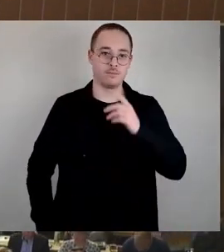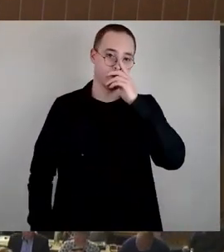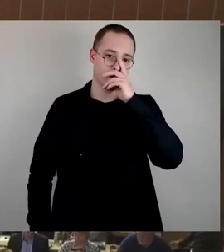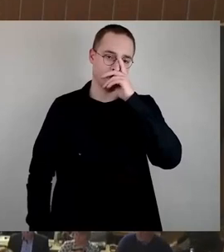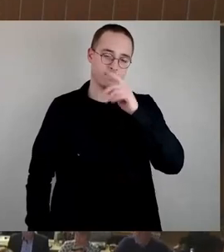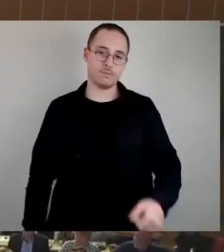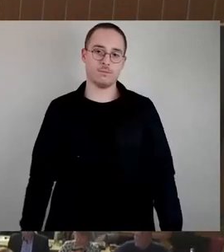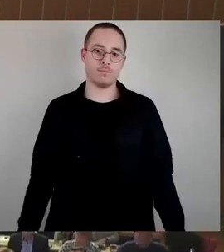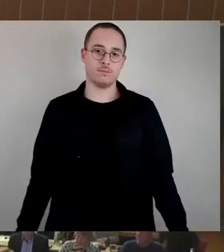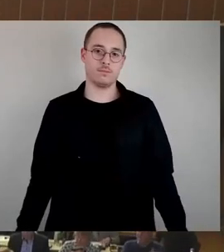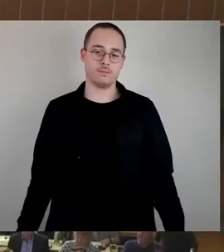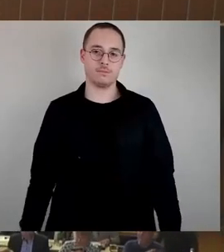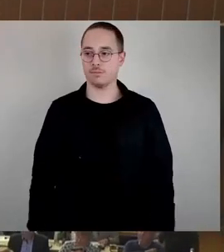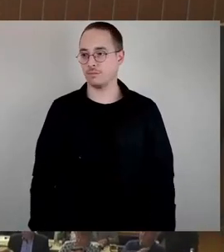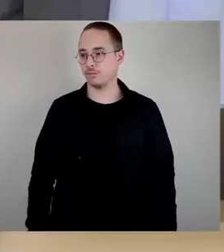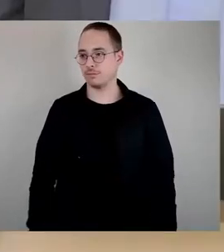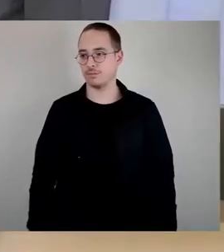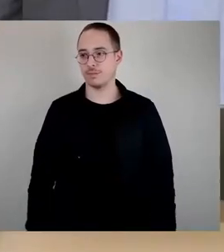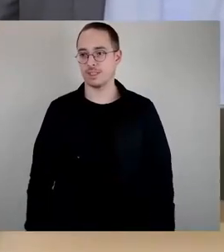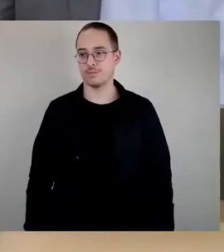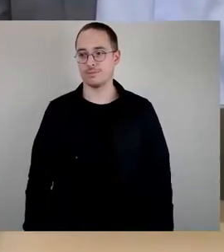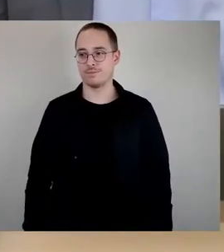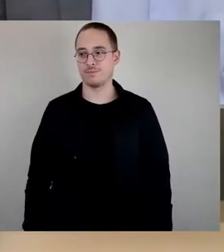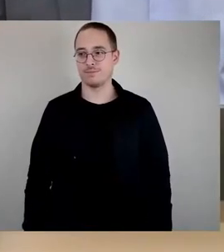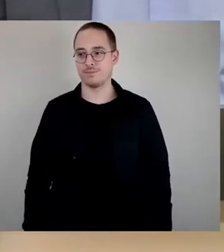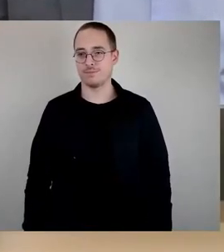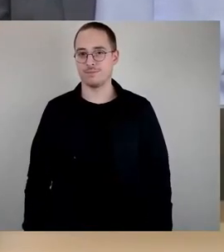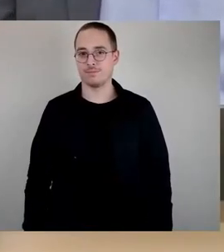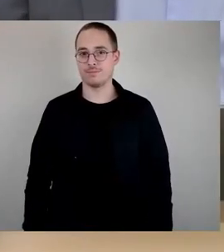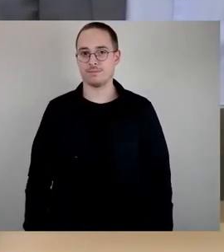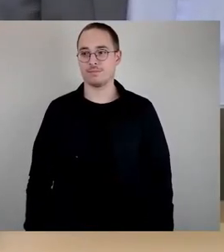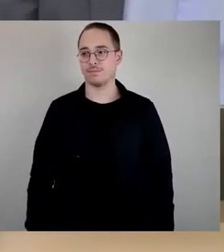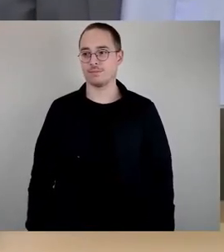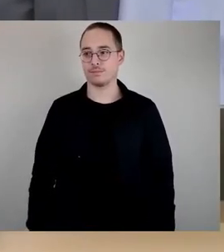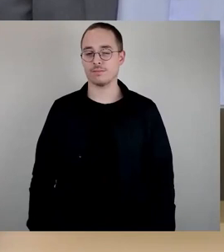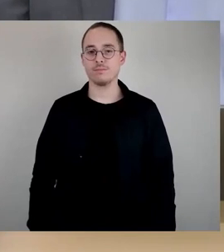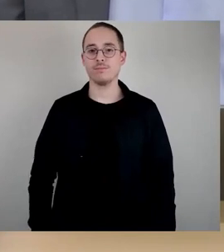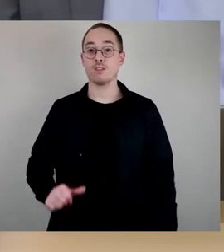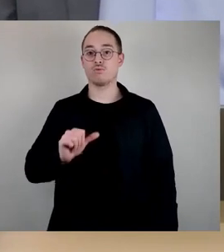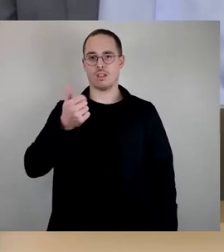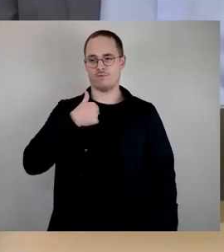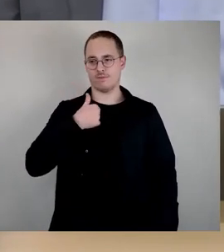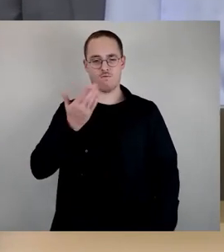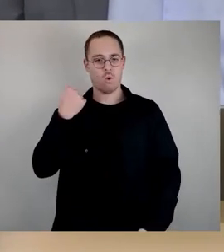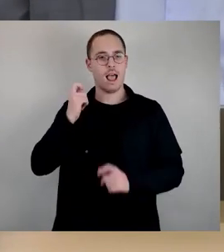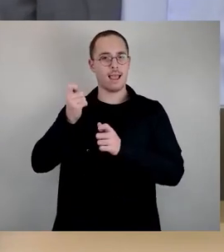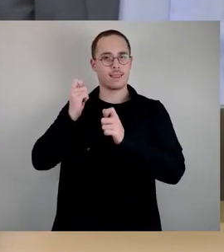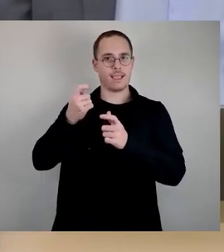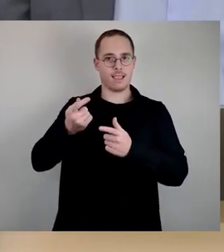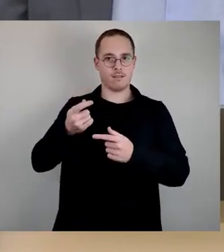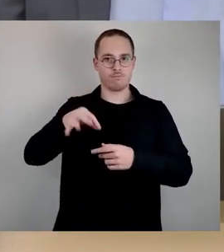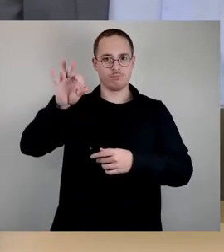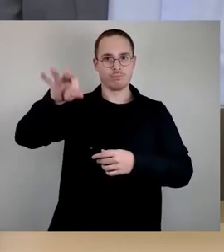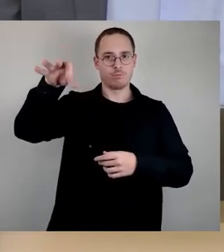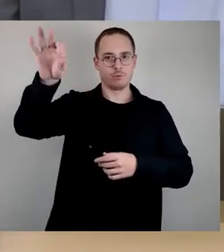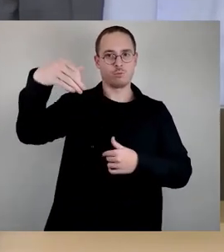Zunächst starte ich mal in der Reihenfolge, wie ich die einzelnen Anträge aufgerufen hatte, mit dem interfraktionellen Antrag